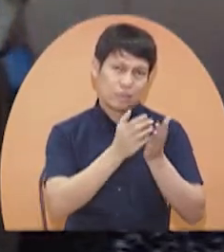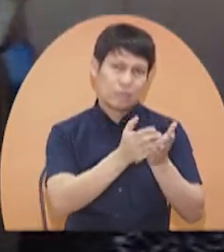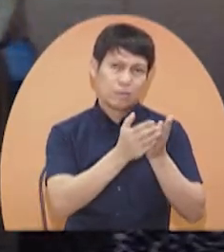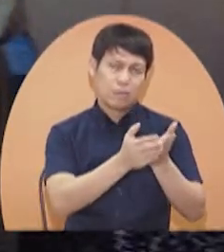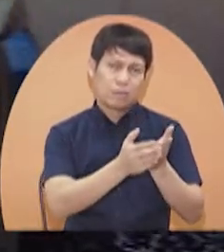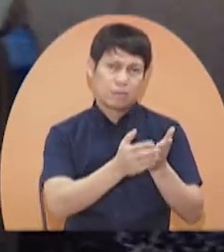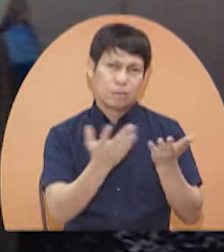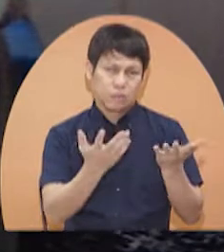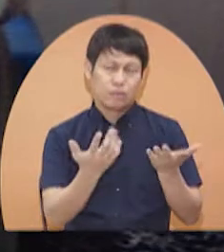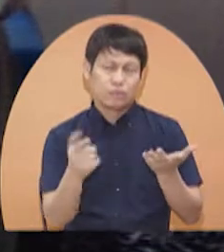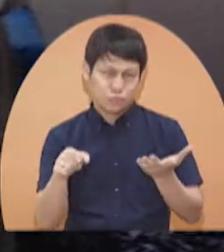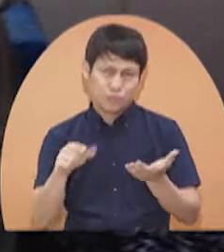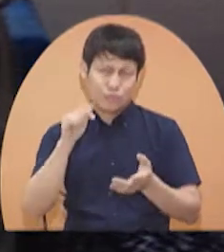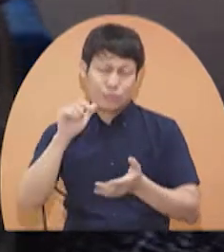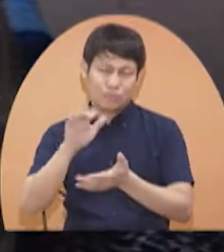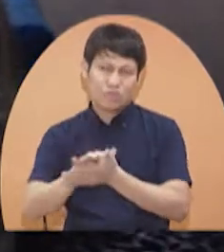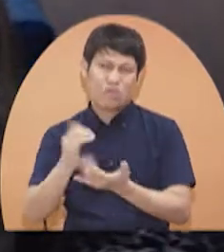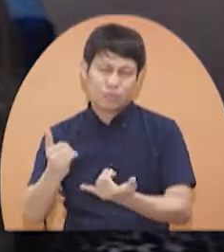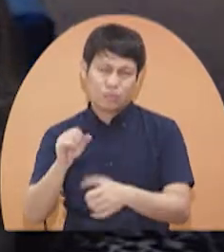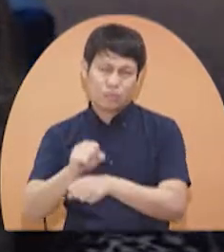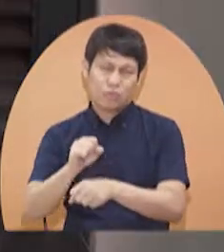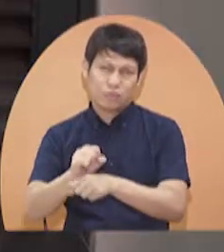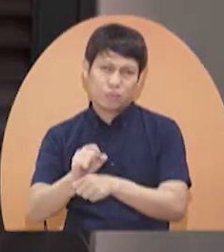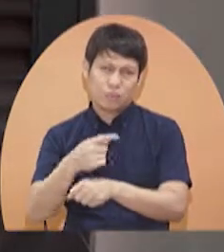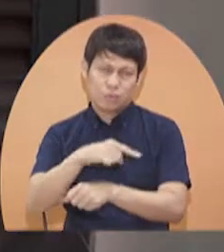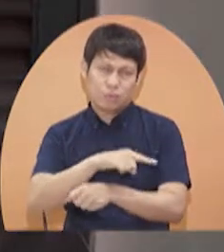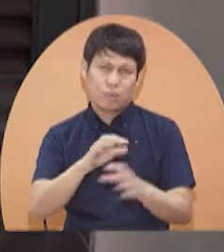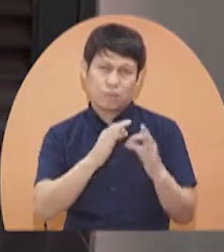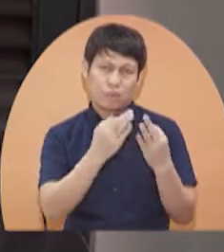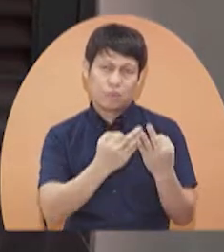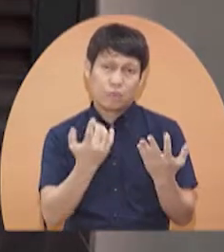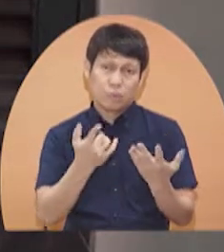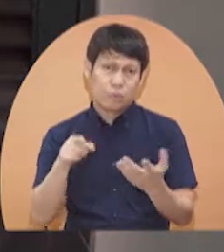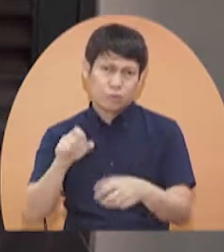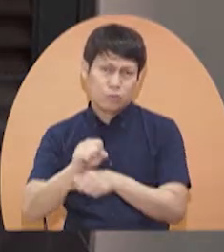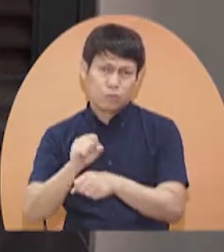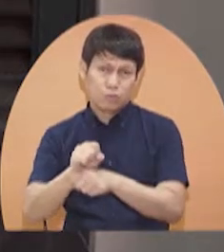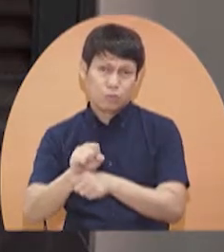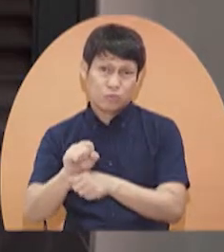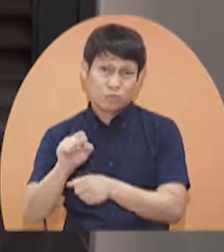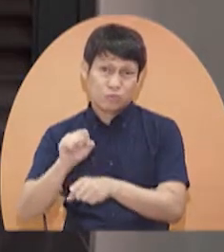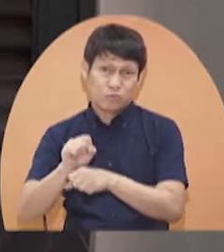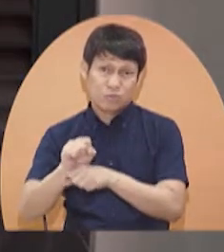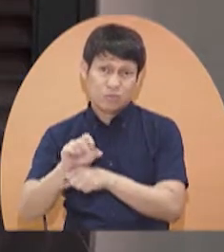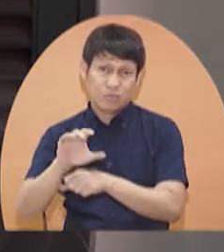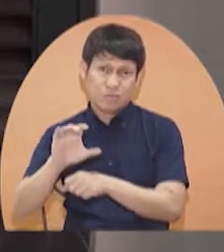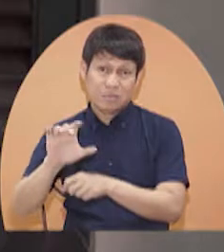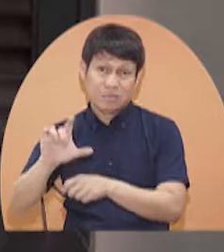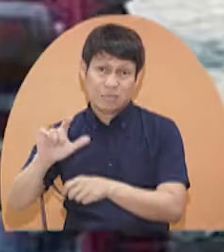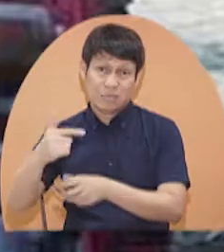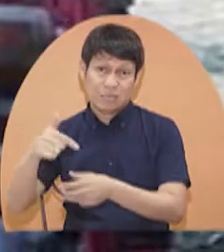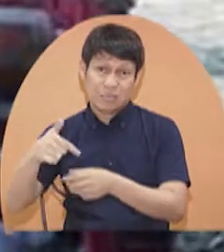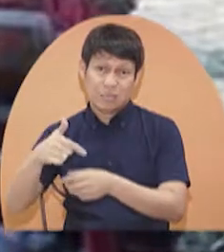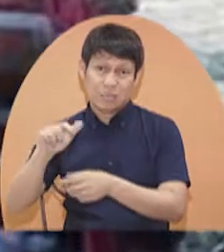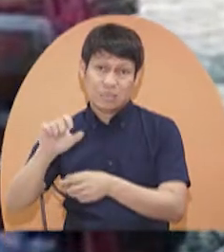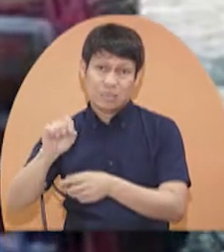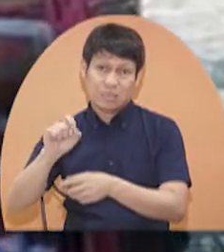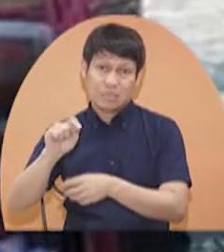Pag nag-tarbaho na lang ko ang misis ko. Ang tarbaho ng misis ko ay cashier sa gasolinahan.